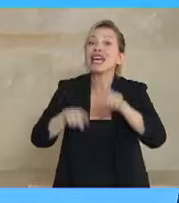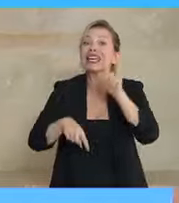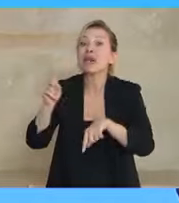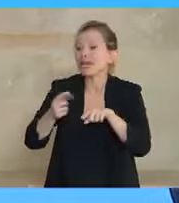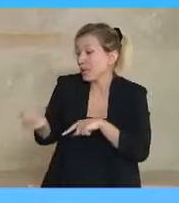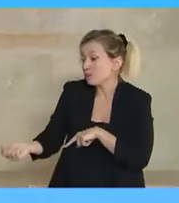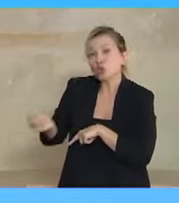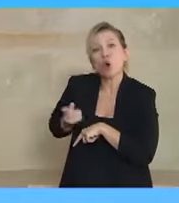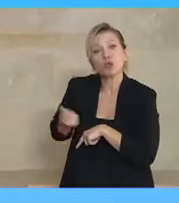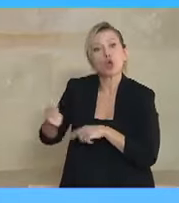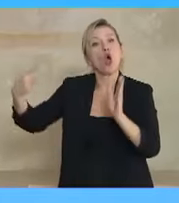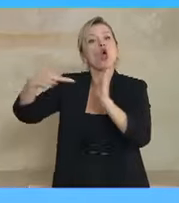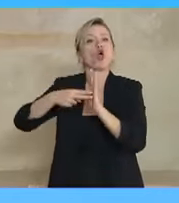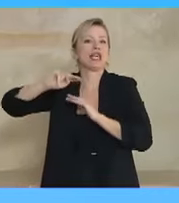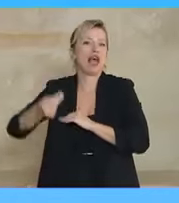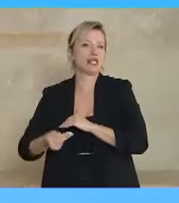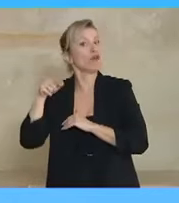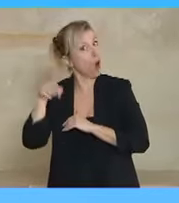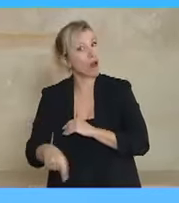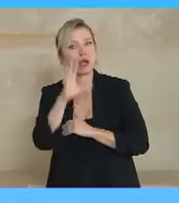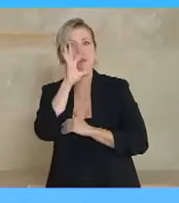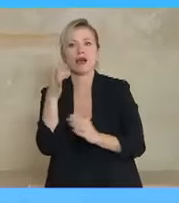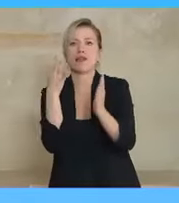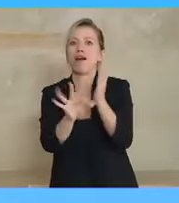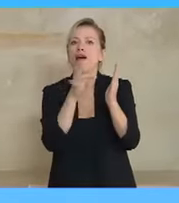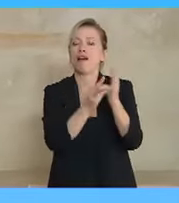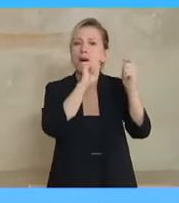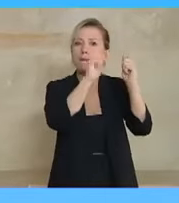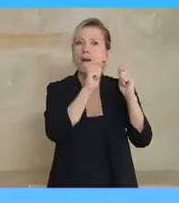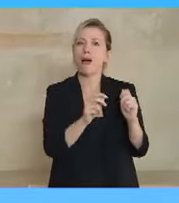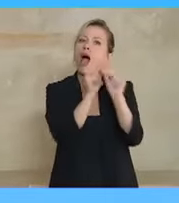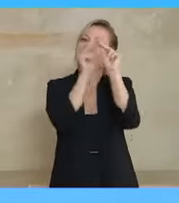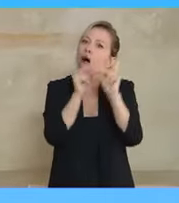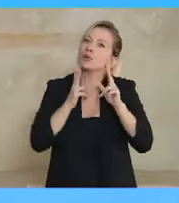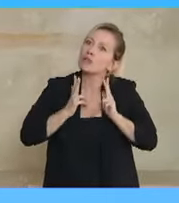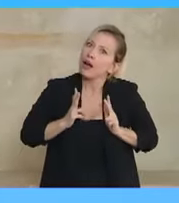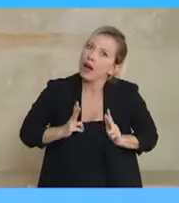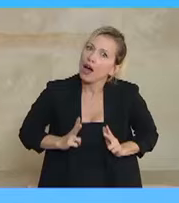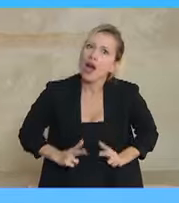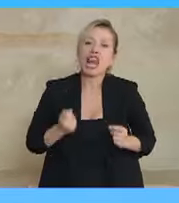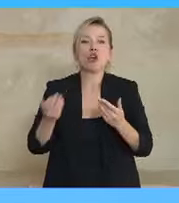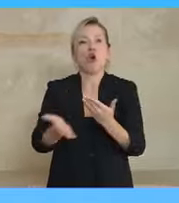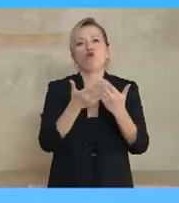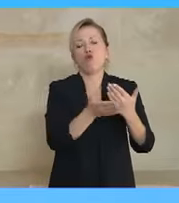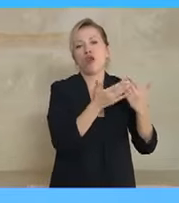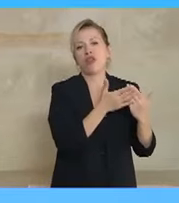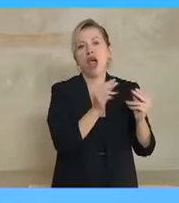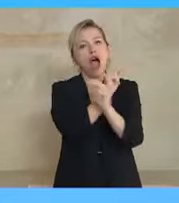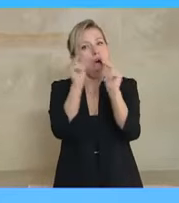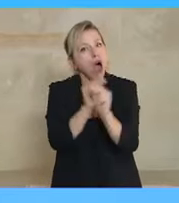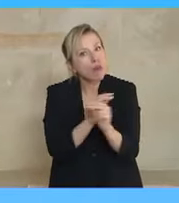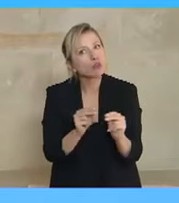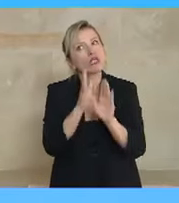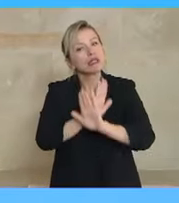είναι σημαντικές παρεμβάσεις, οι οποίες ελαφραίνουν το κόστος της στέγης και αποτελούν, θα έλεγα, ψηφίδες μιας συνολικής